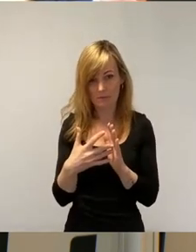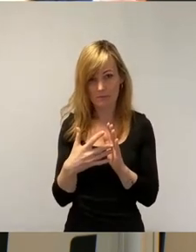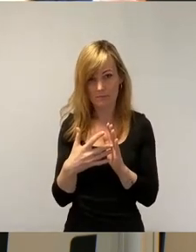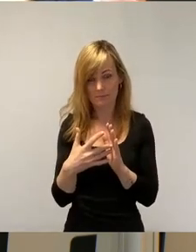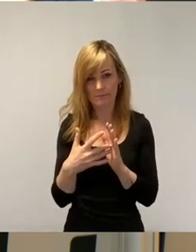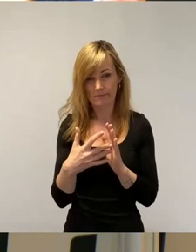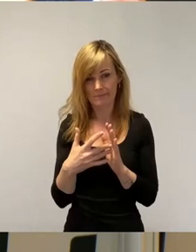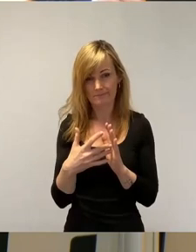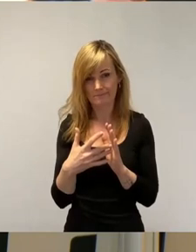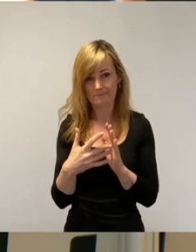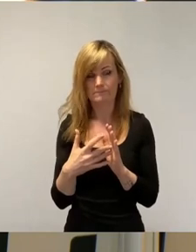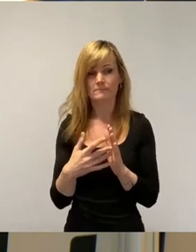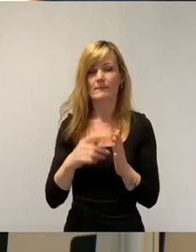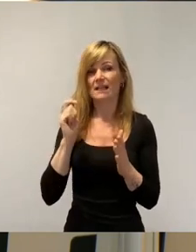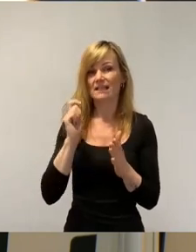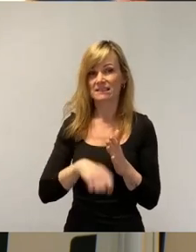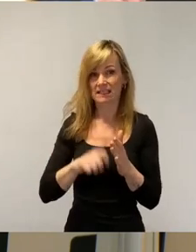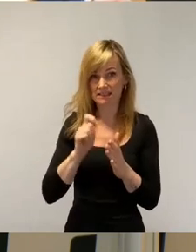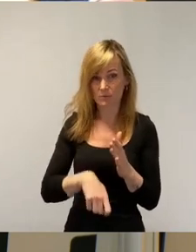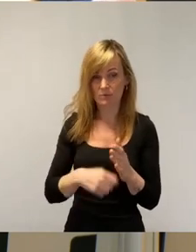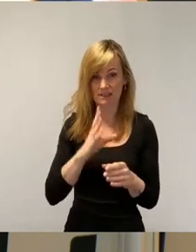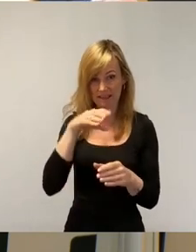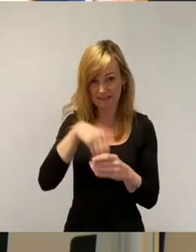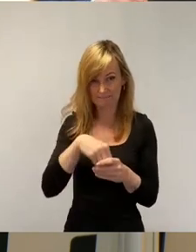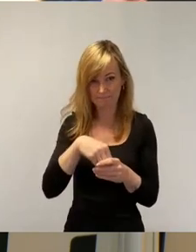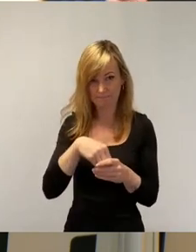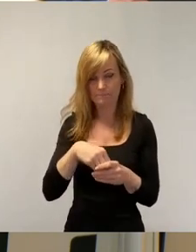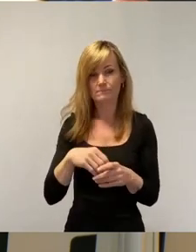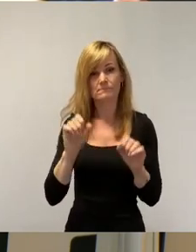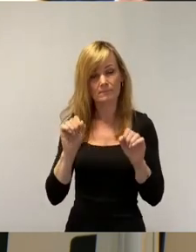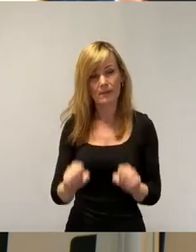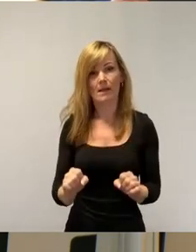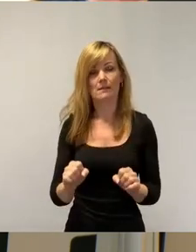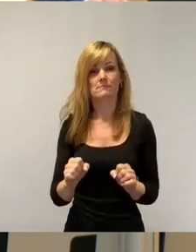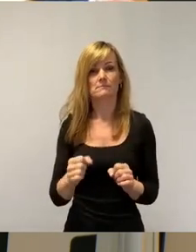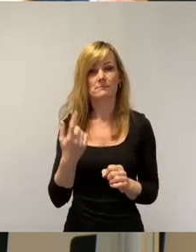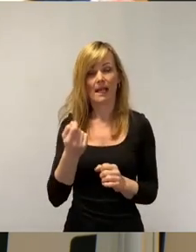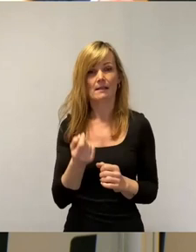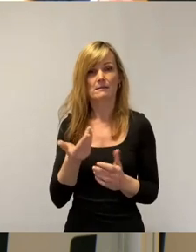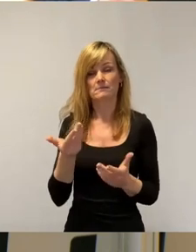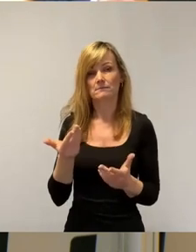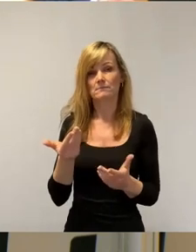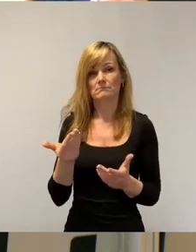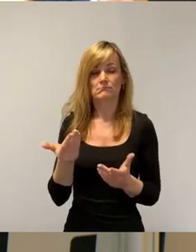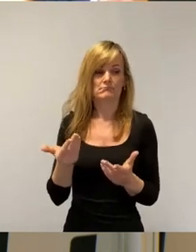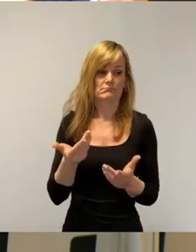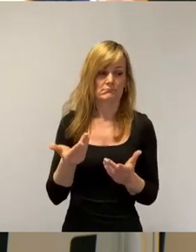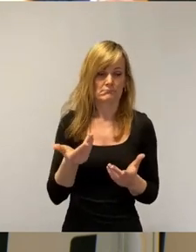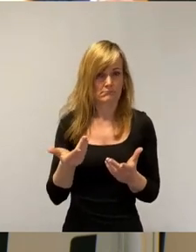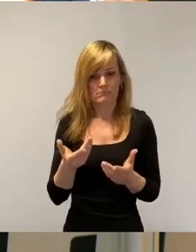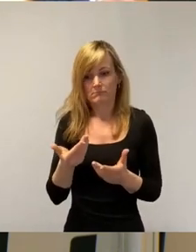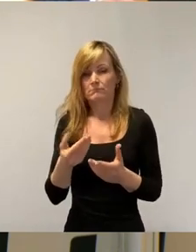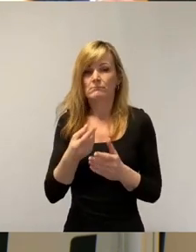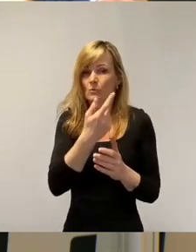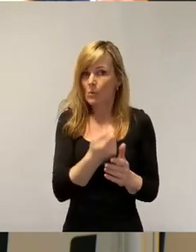die Sanktionen sind ja mit eingebaut. Ich kann nur so und so viel Geld abheben. Ich kann das und das und das nicht damit kaufen.